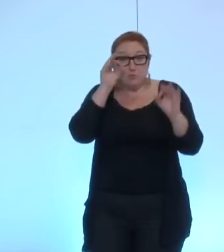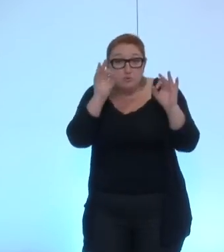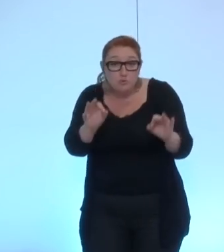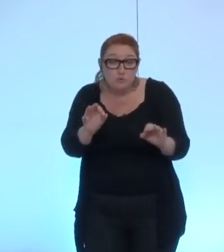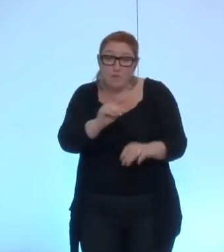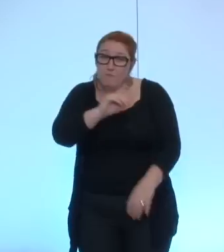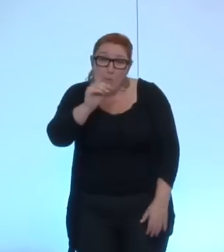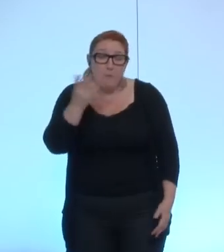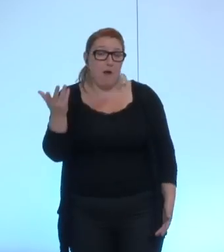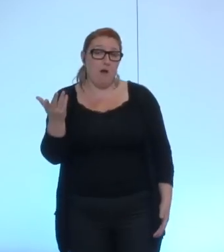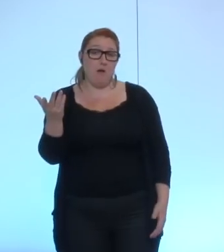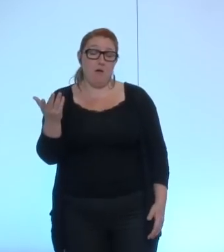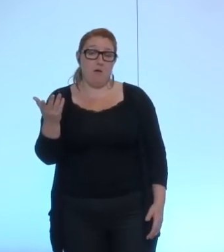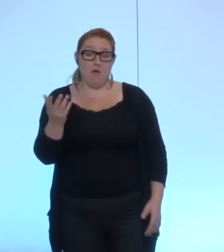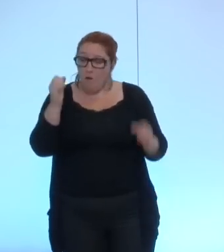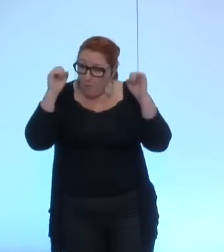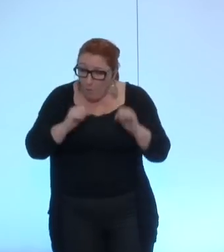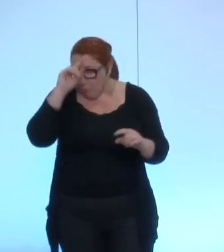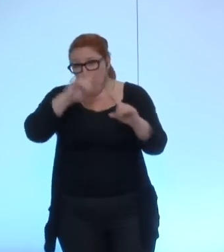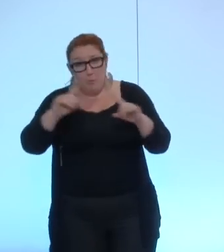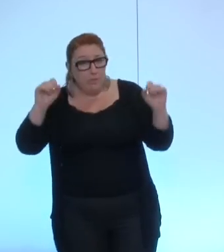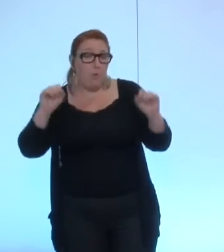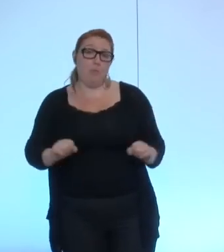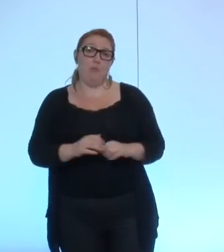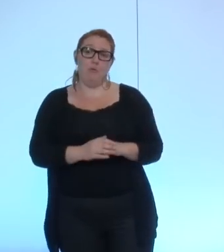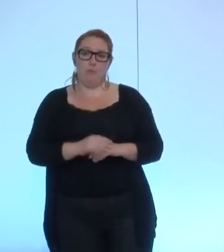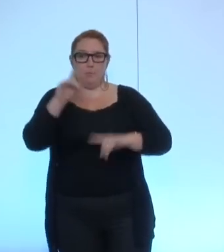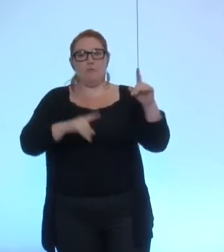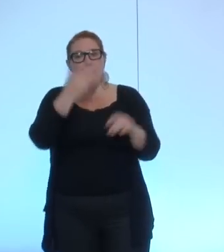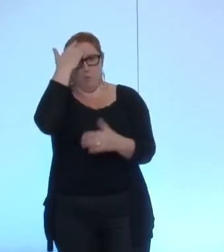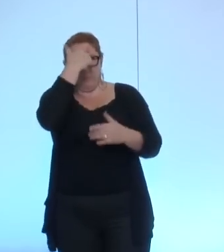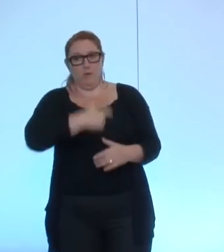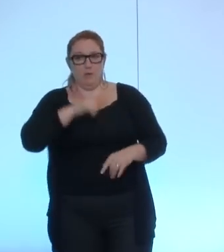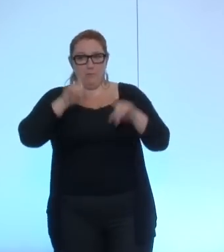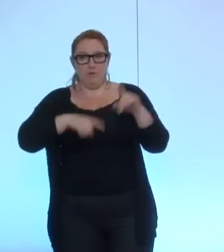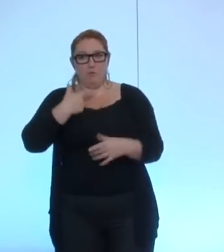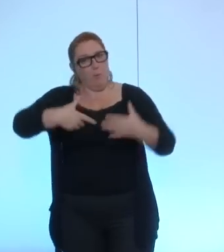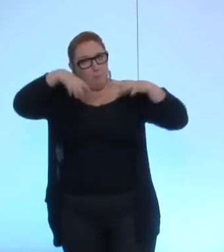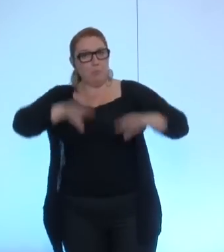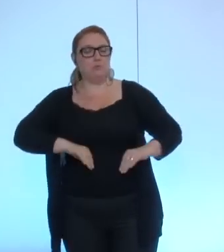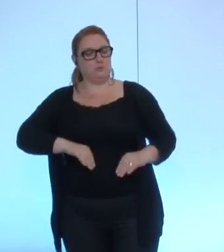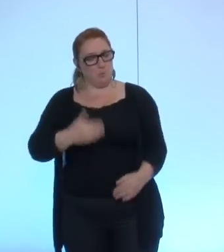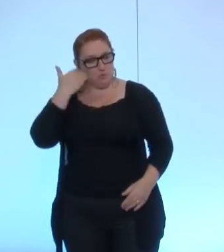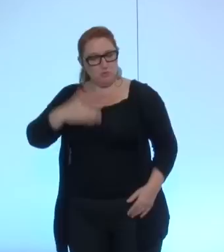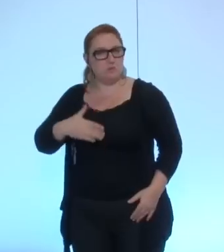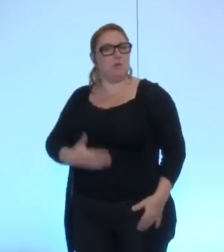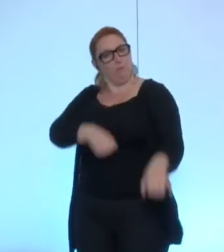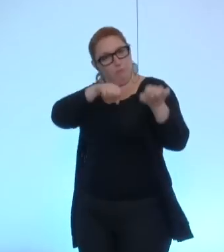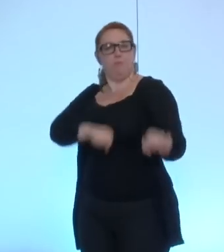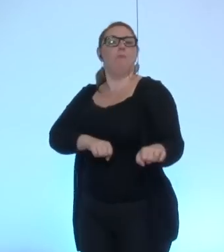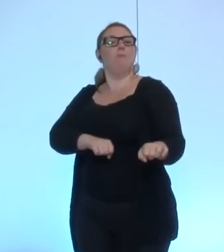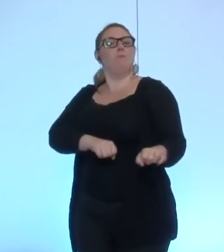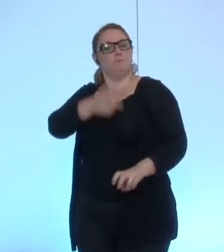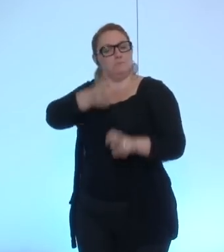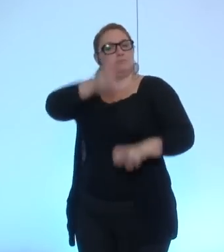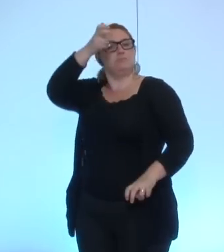ne faut pas faire nous pouvons avoir des désaccords y compris parfois même et vous me connaissez quand j'ai des positions je sais les affirmer avec